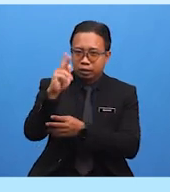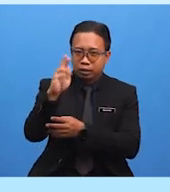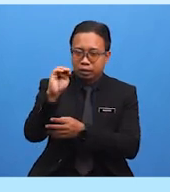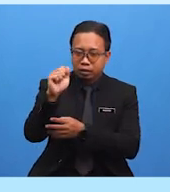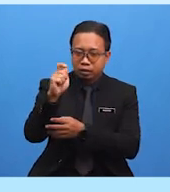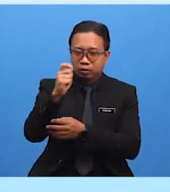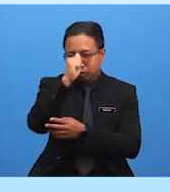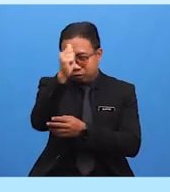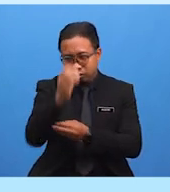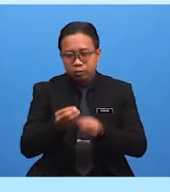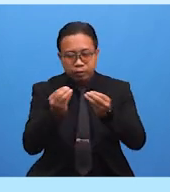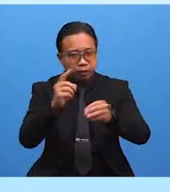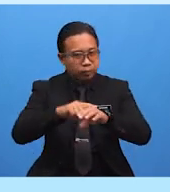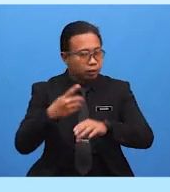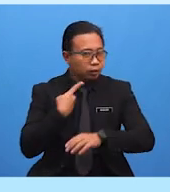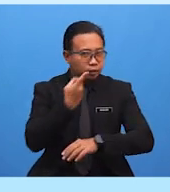kepada kita